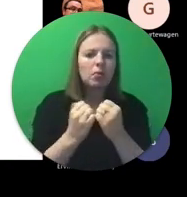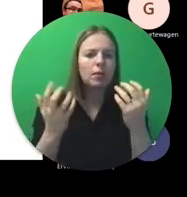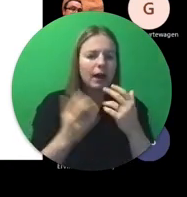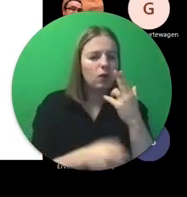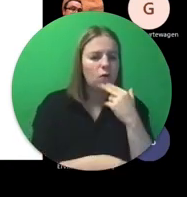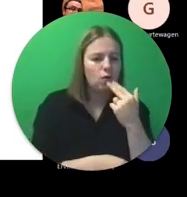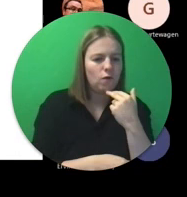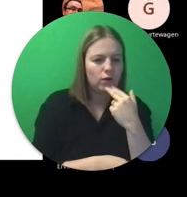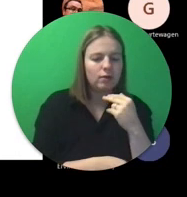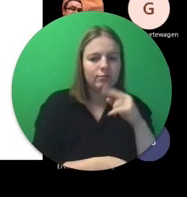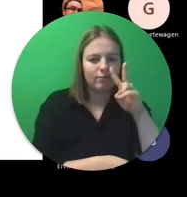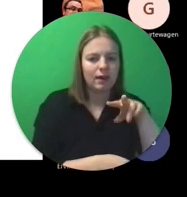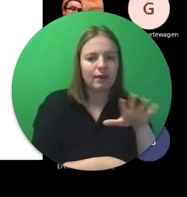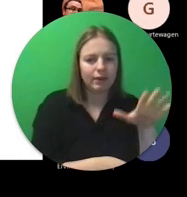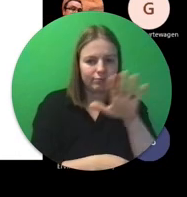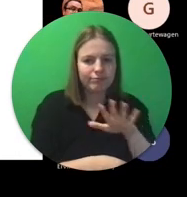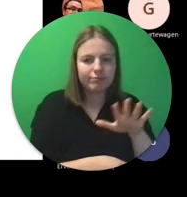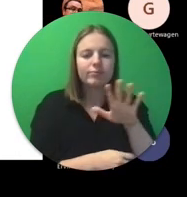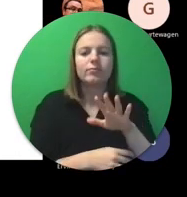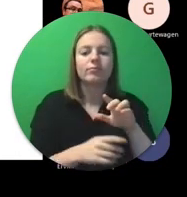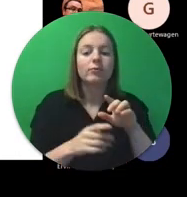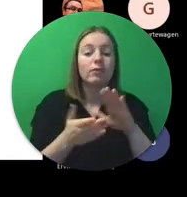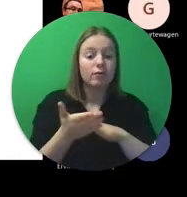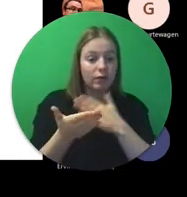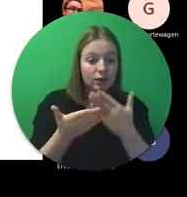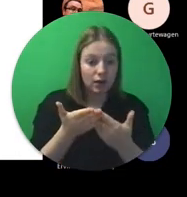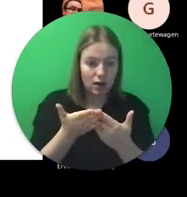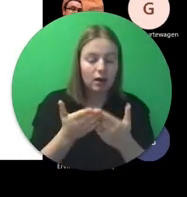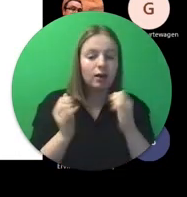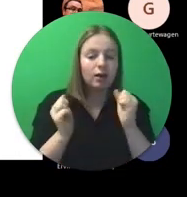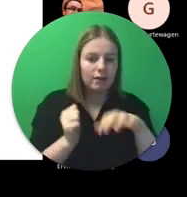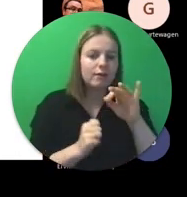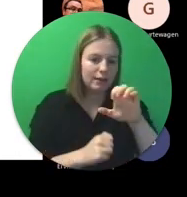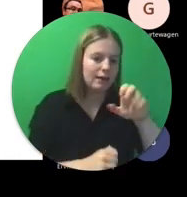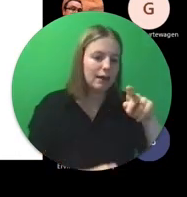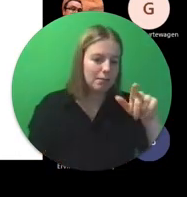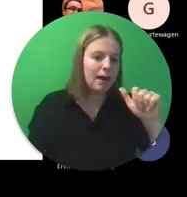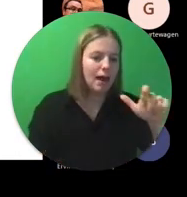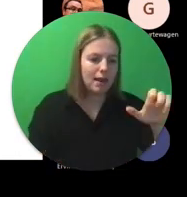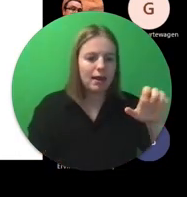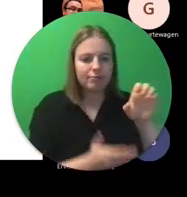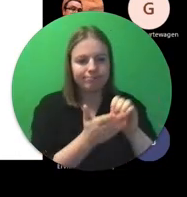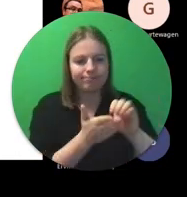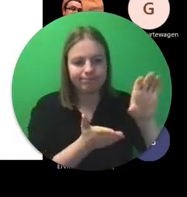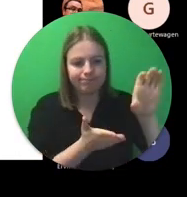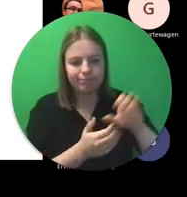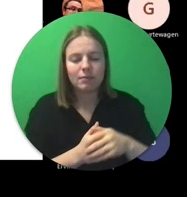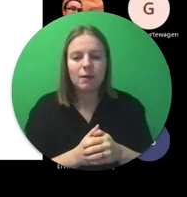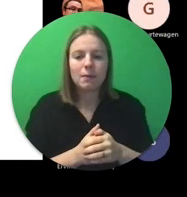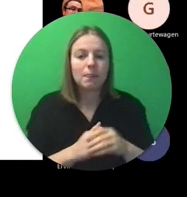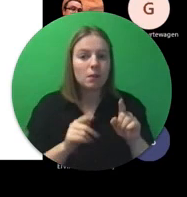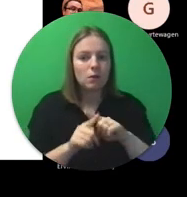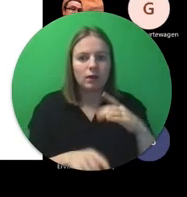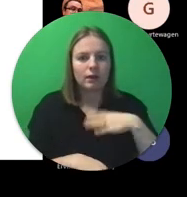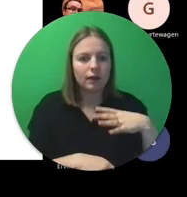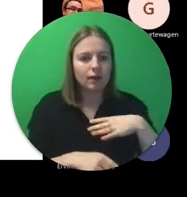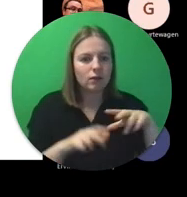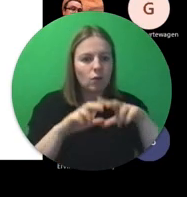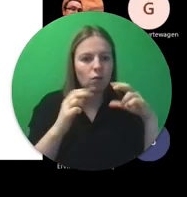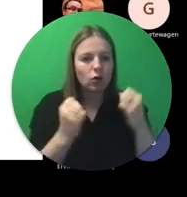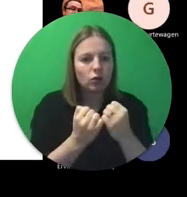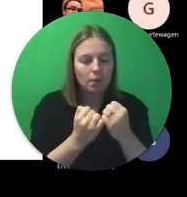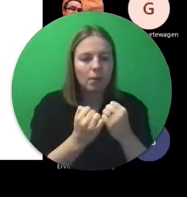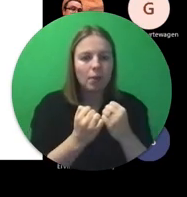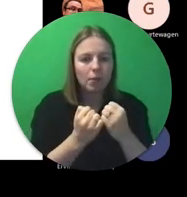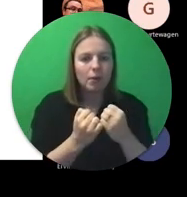gegeven ook het verslag vinden jullie op epale ook een hele een heel interessante workshop die je denk